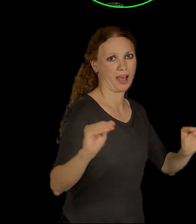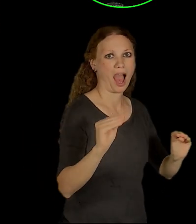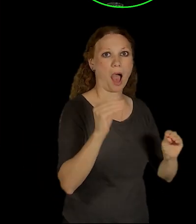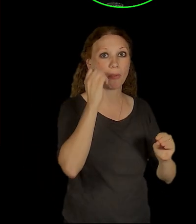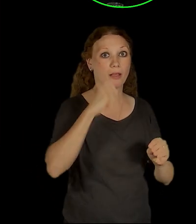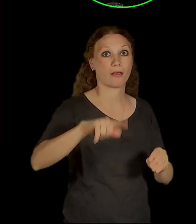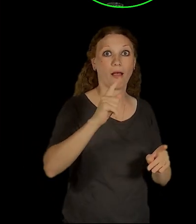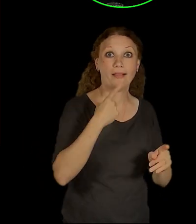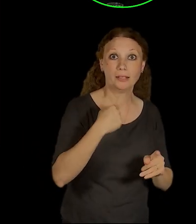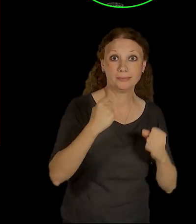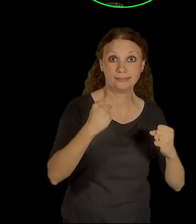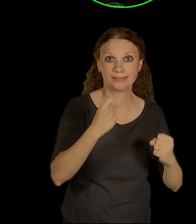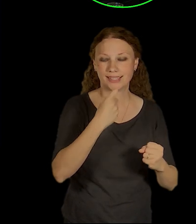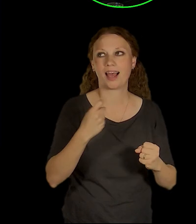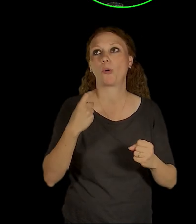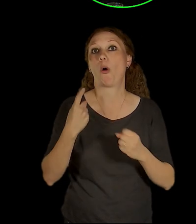realita.